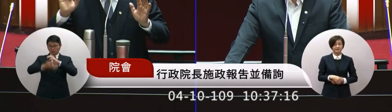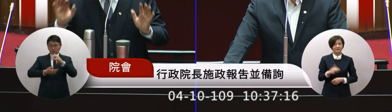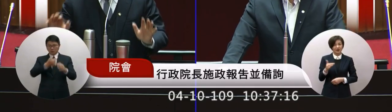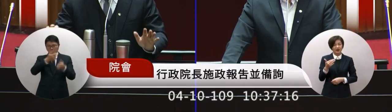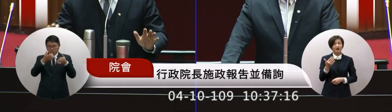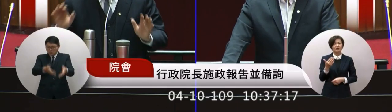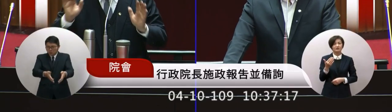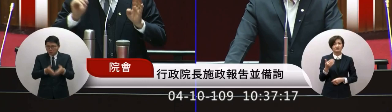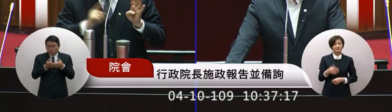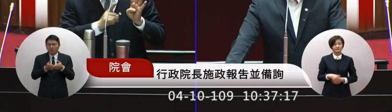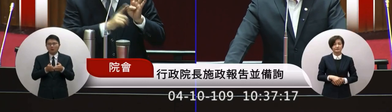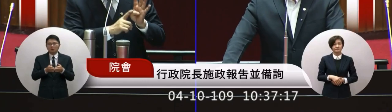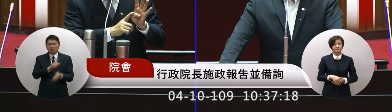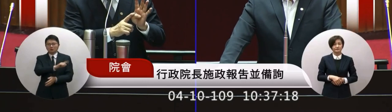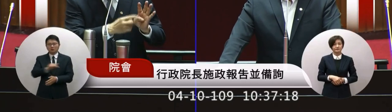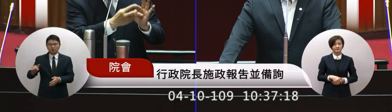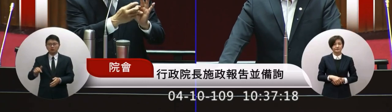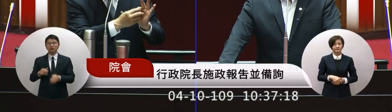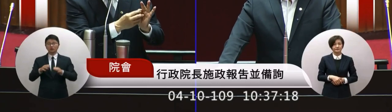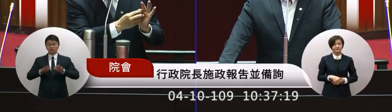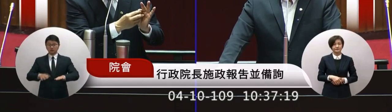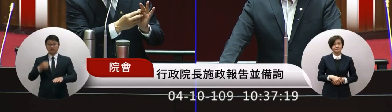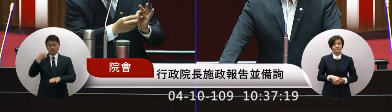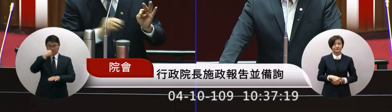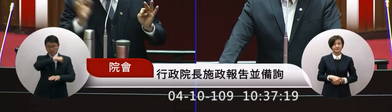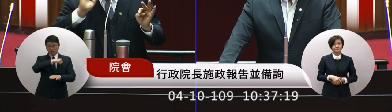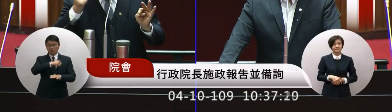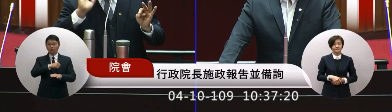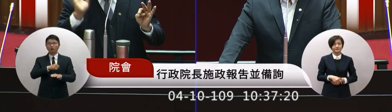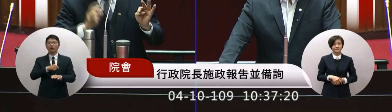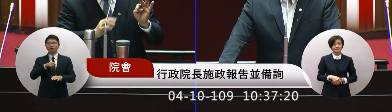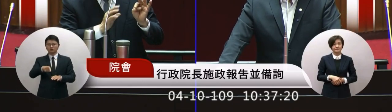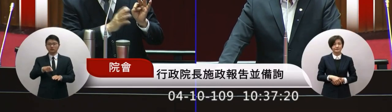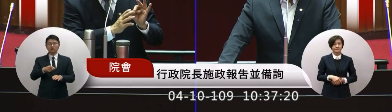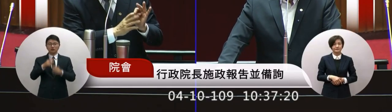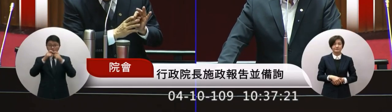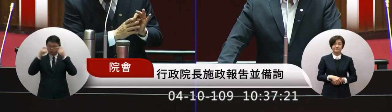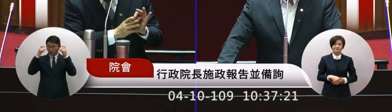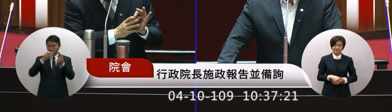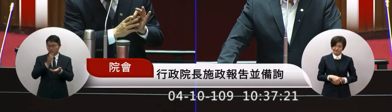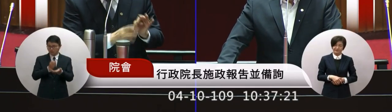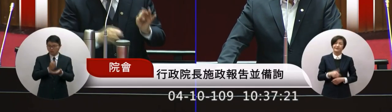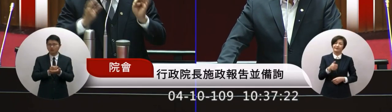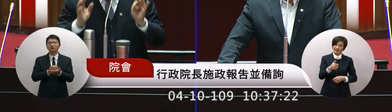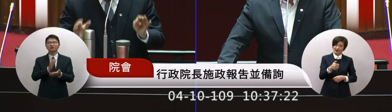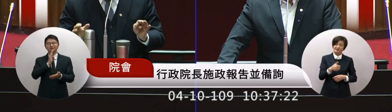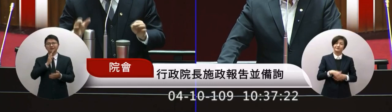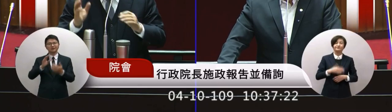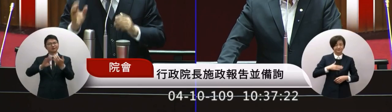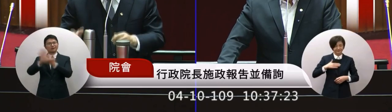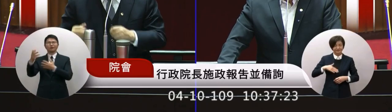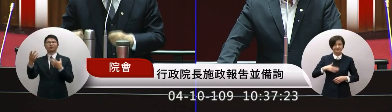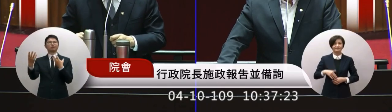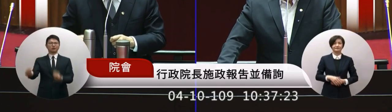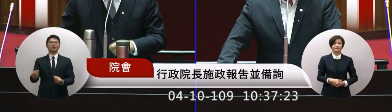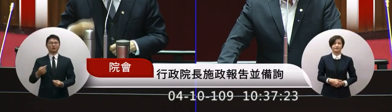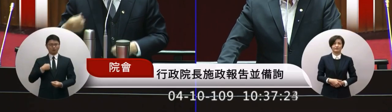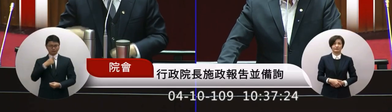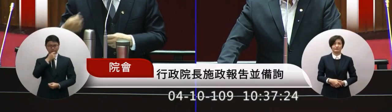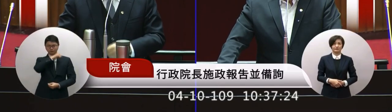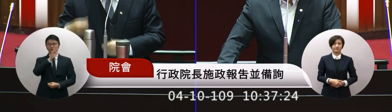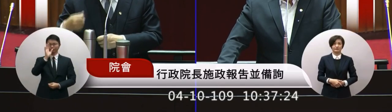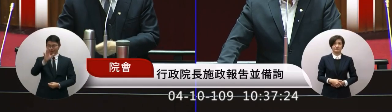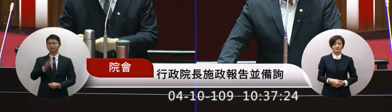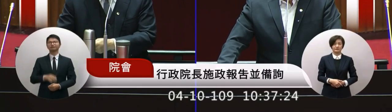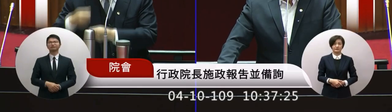台灣能夠這麼穩定這麼便宜是全世界絕無僅有的謝謝了解而我們也覺得